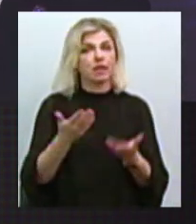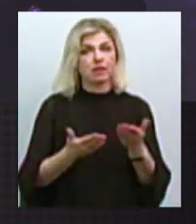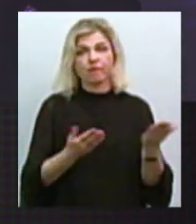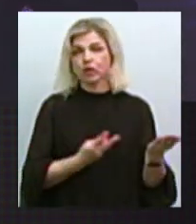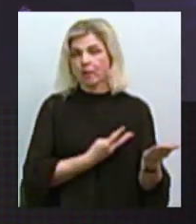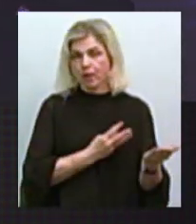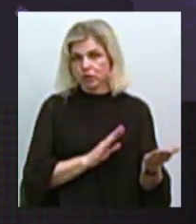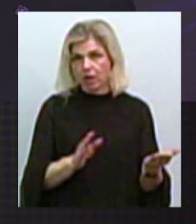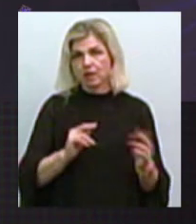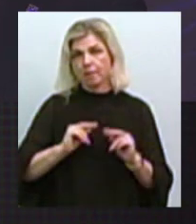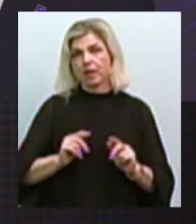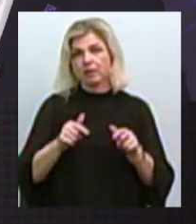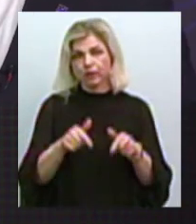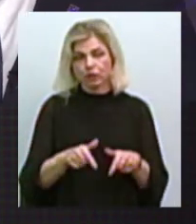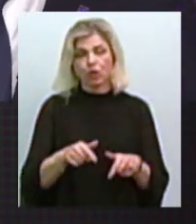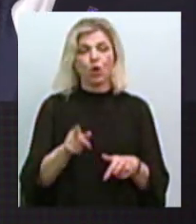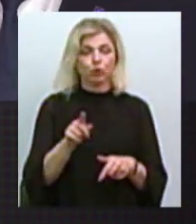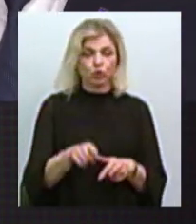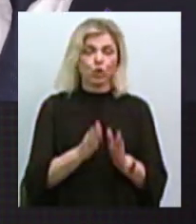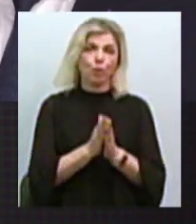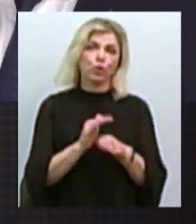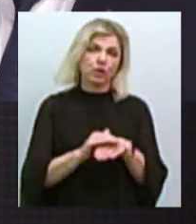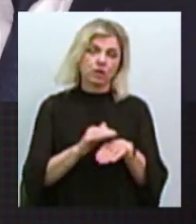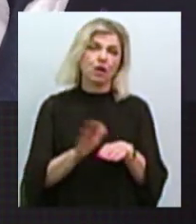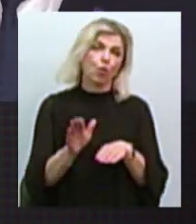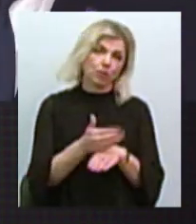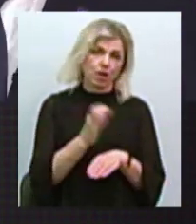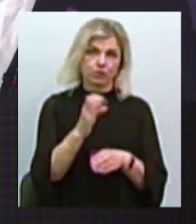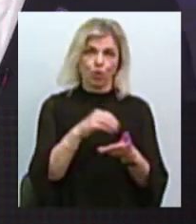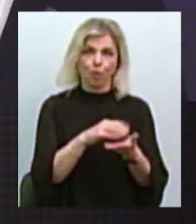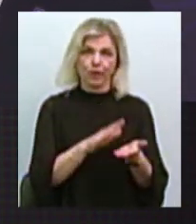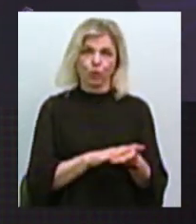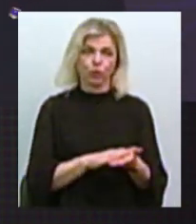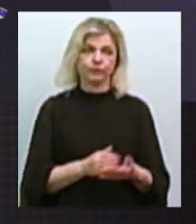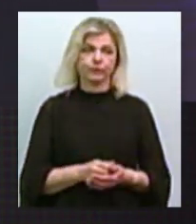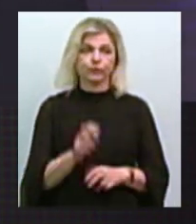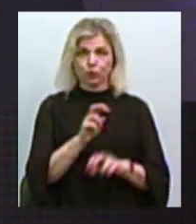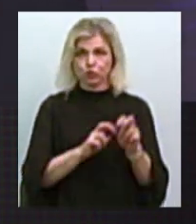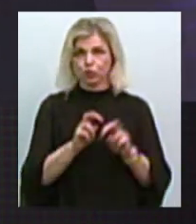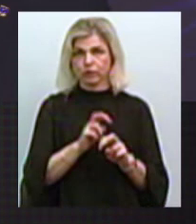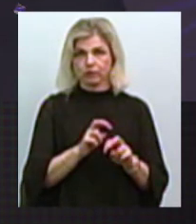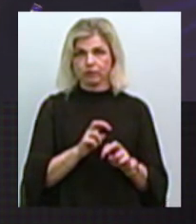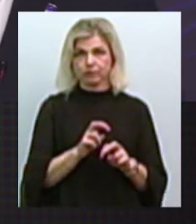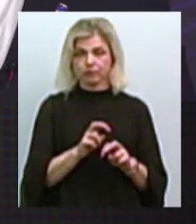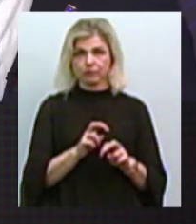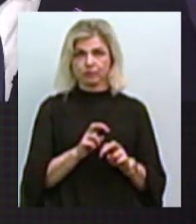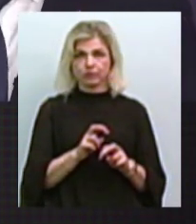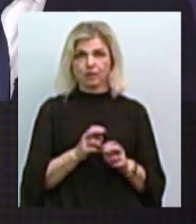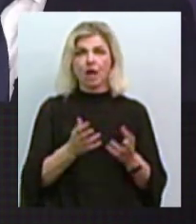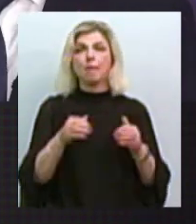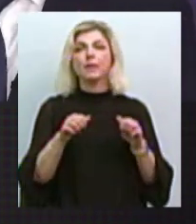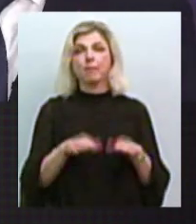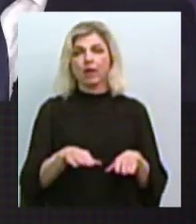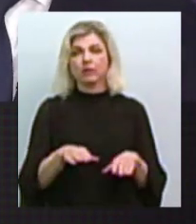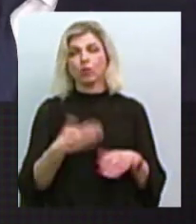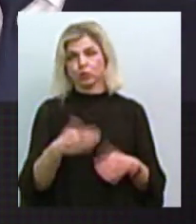бажаєте бути працевлаштовані, то, будь ласка, знімайтеся з обліку і підшухуйте, чи приймайте рішення